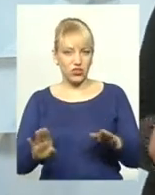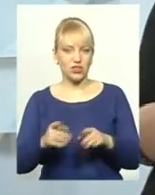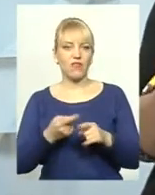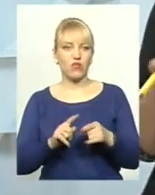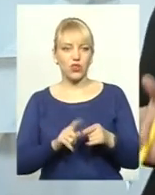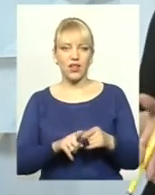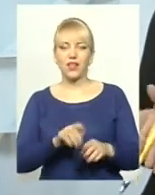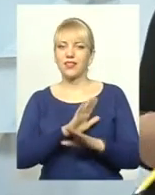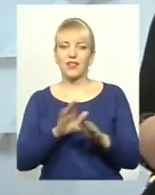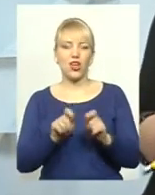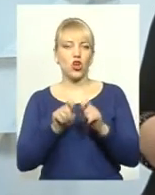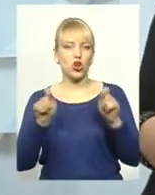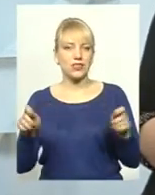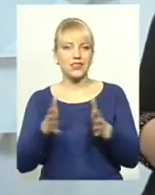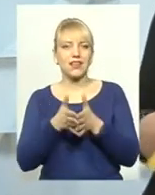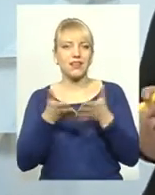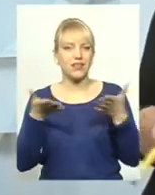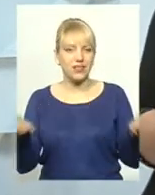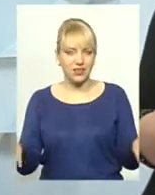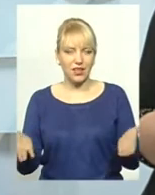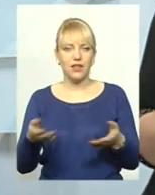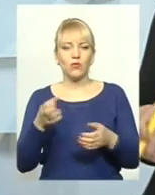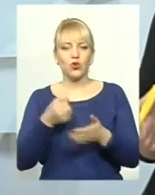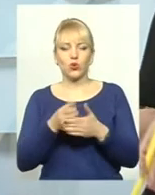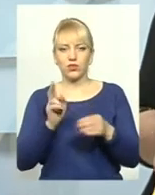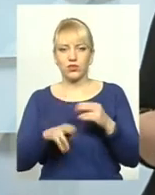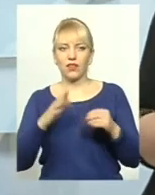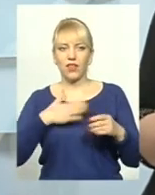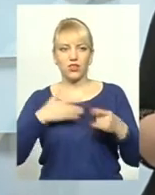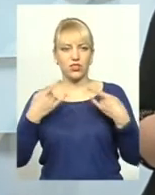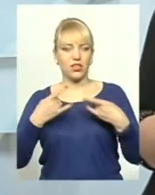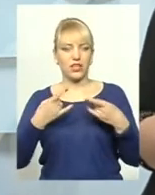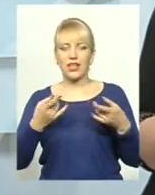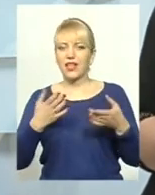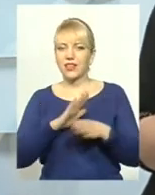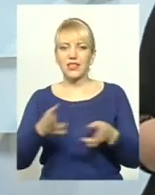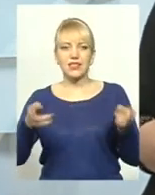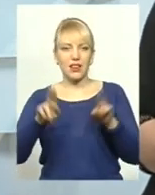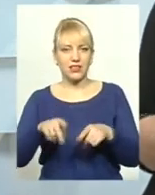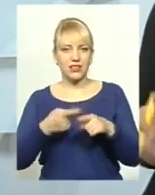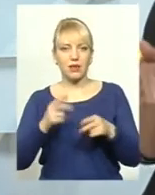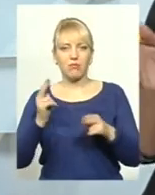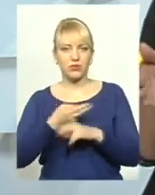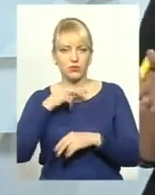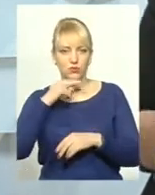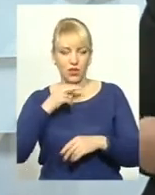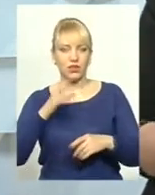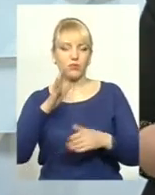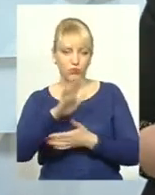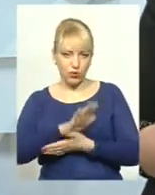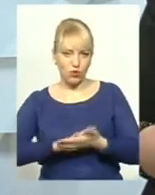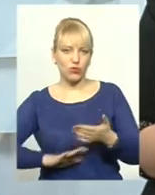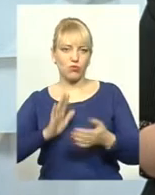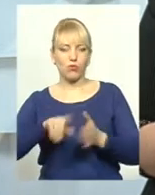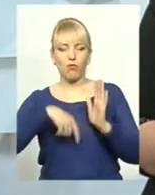навіть не розкрита ще до кінця, також наш телеканал не залишиться поза увагою, і ми будемо задавати і далі